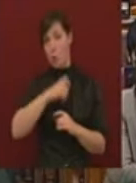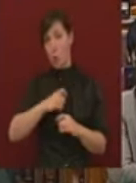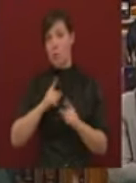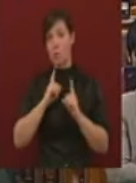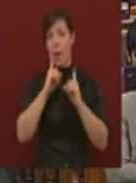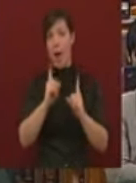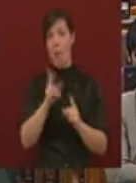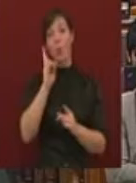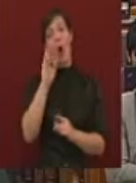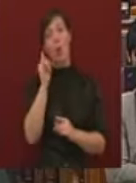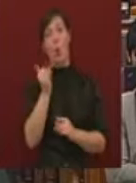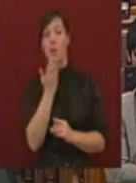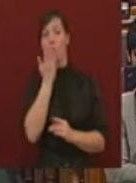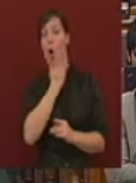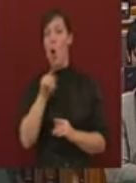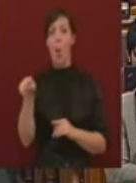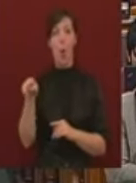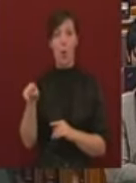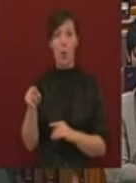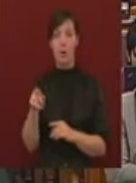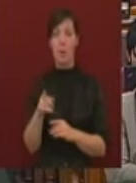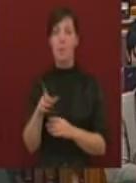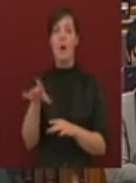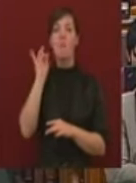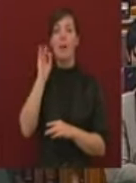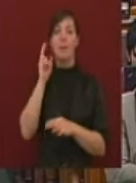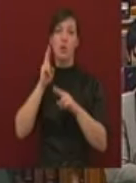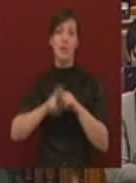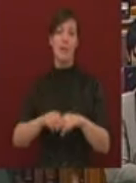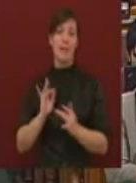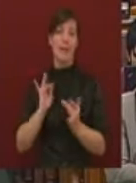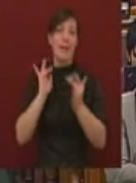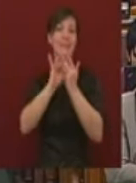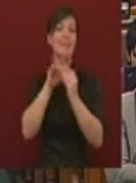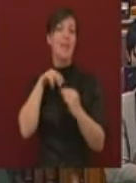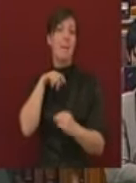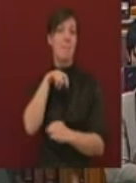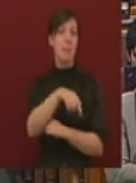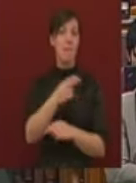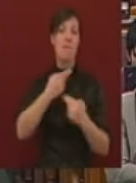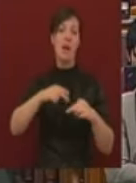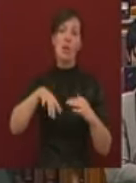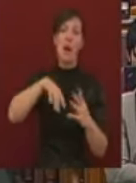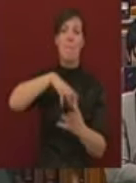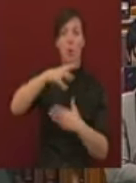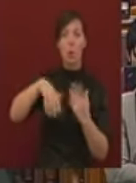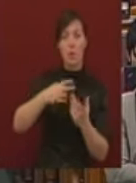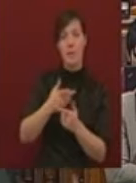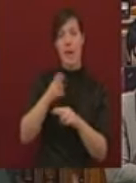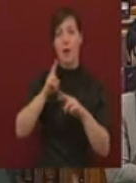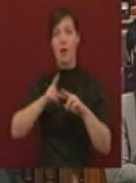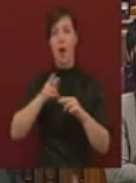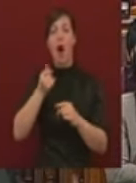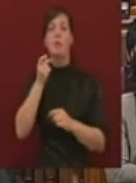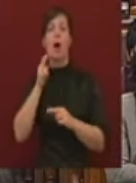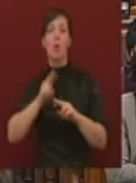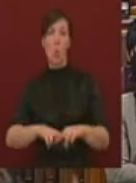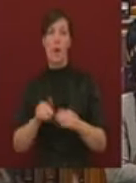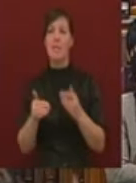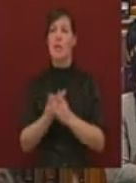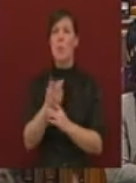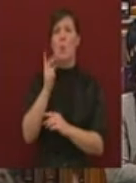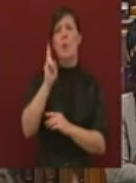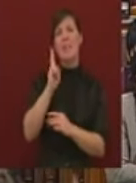választási ígéreteikkel és a kormányprogrammal szembe menve tovább bonyolítják az adórendszert, új kisadókat